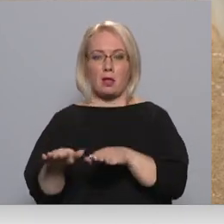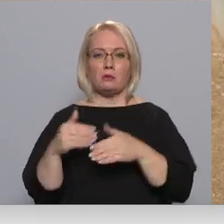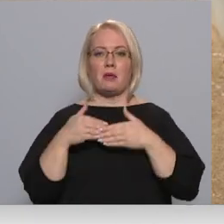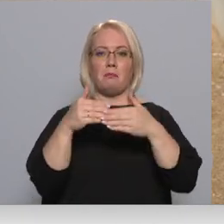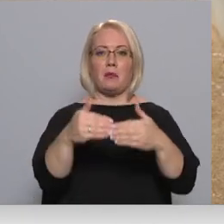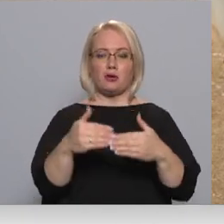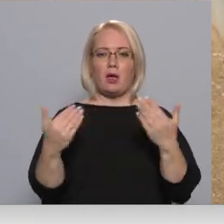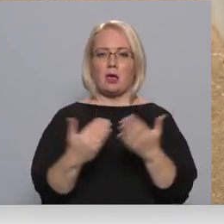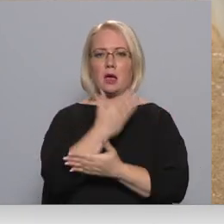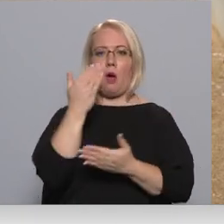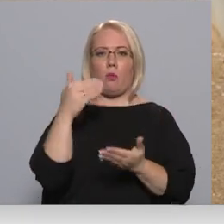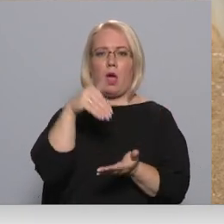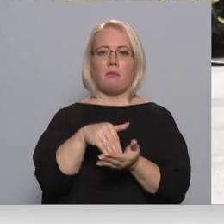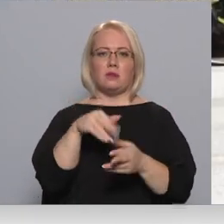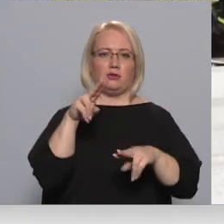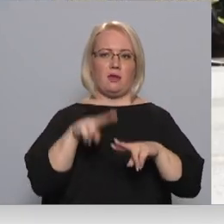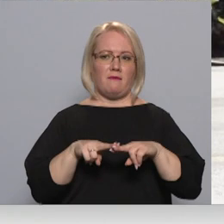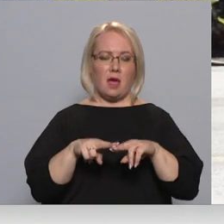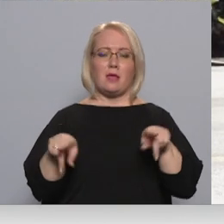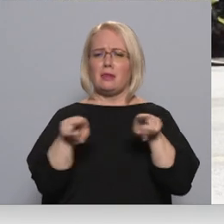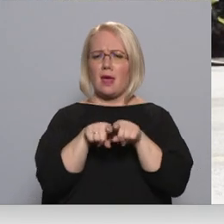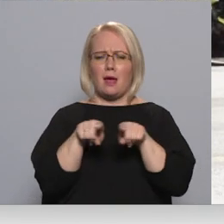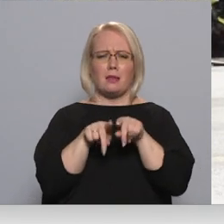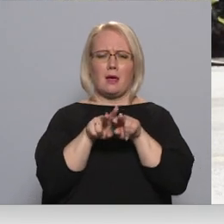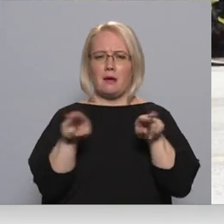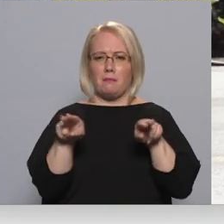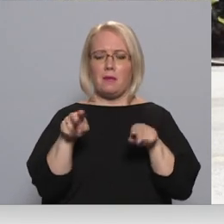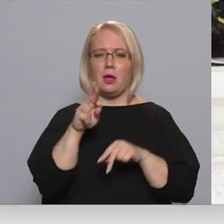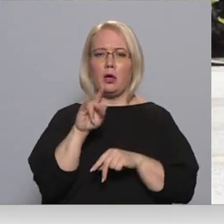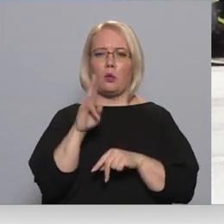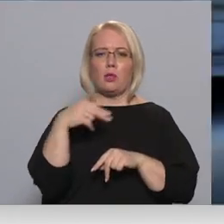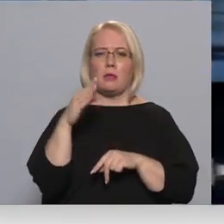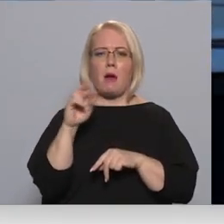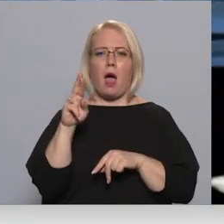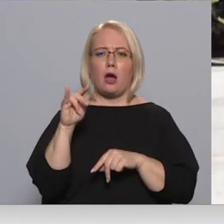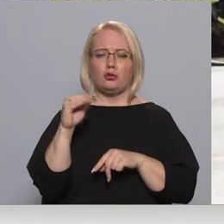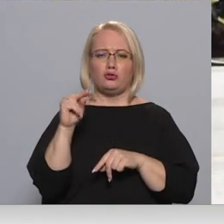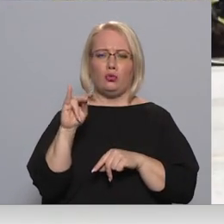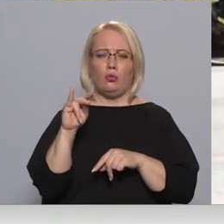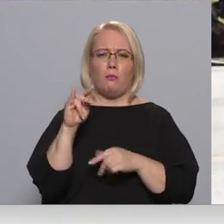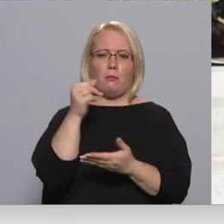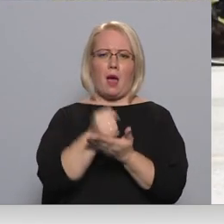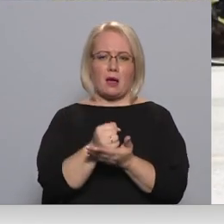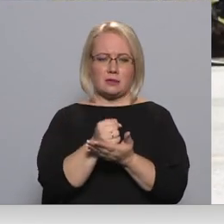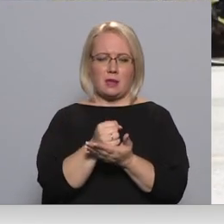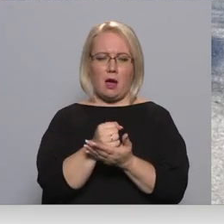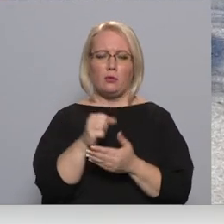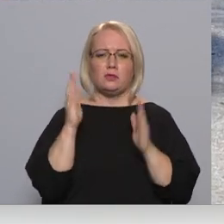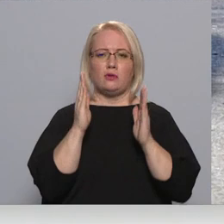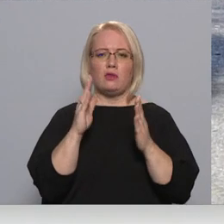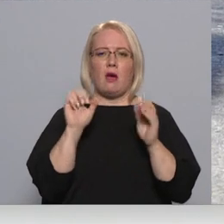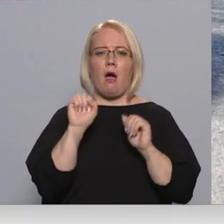priekšā topa jauna apstāšanās vieta. Tāda pati āina pavērs rudbāršu pagastā uz valsts nozīmes autoceļa A9.